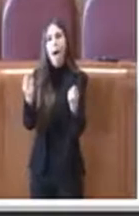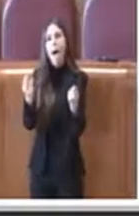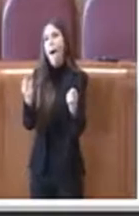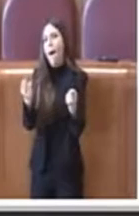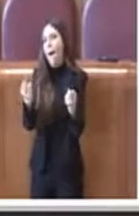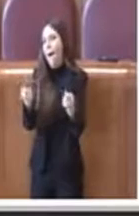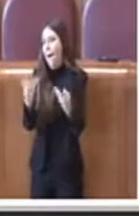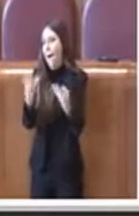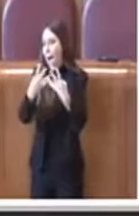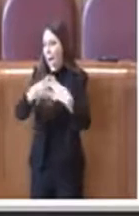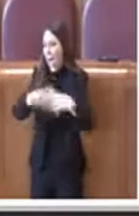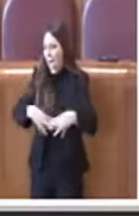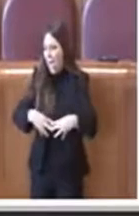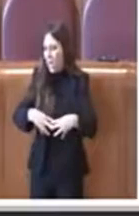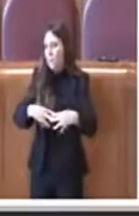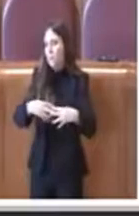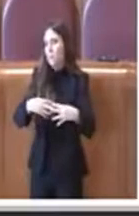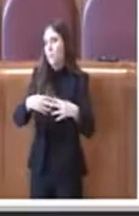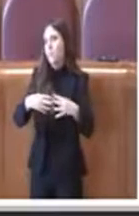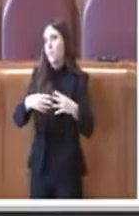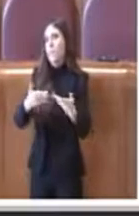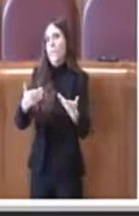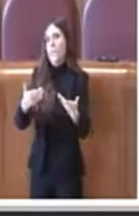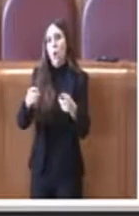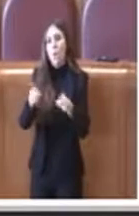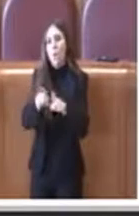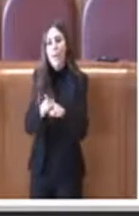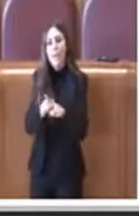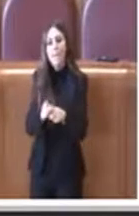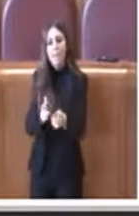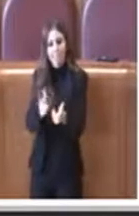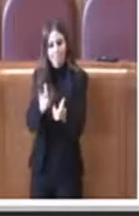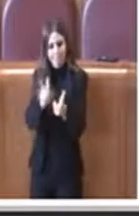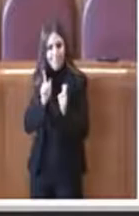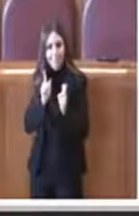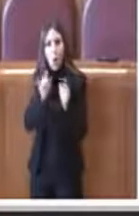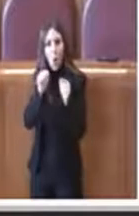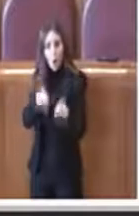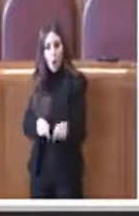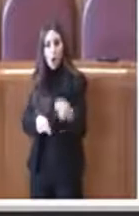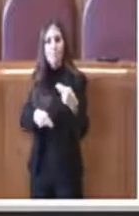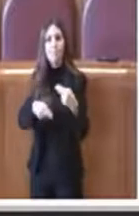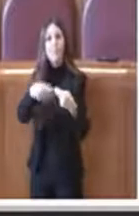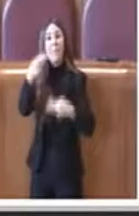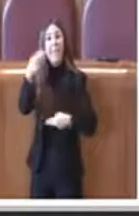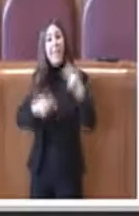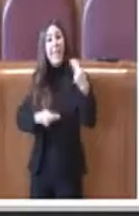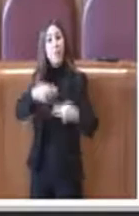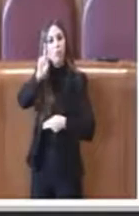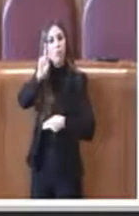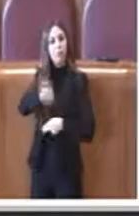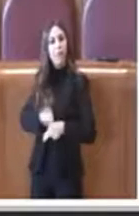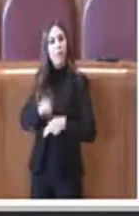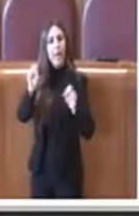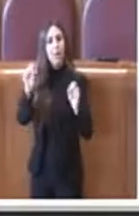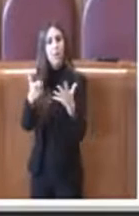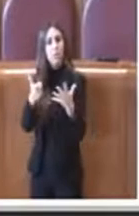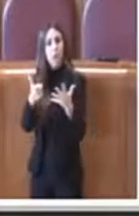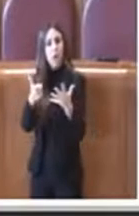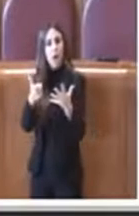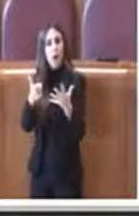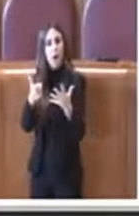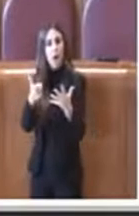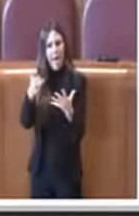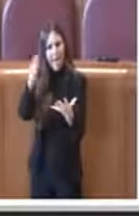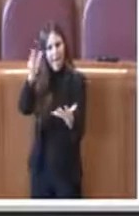a scava-scava a far sì che ora il bilancio 2017 non viene approvato